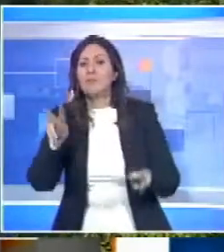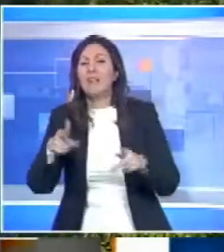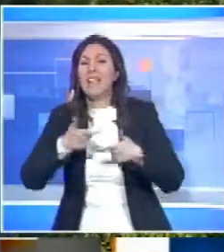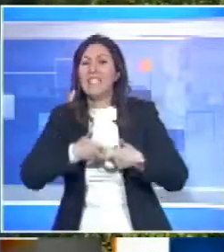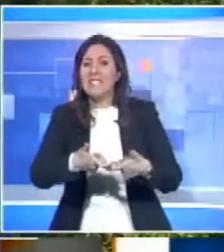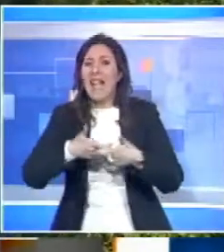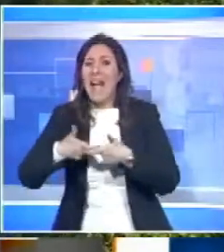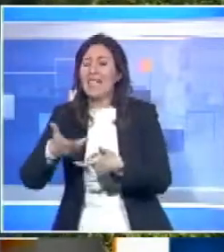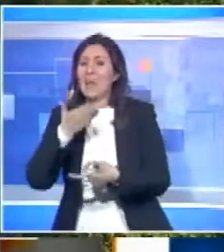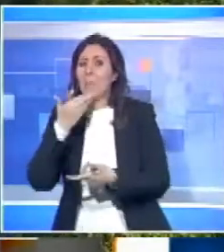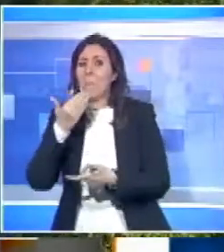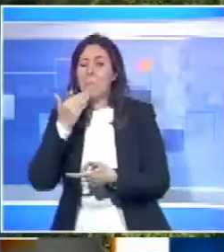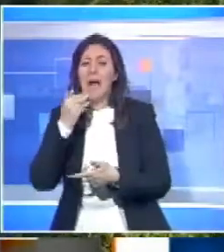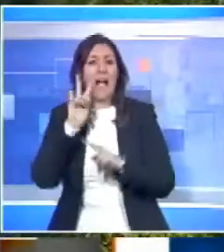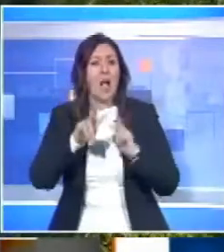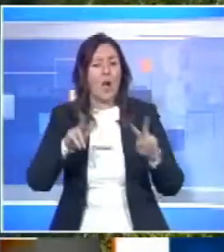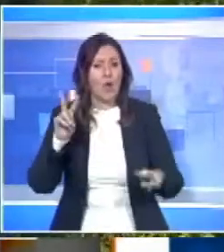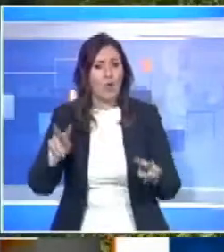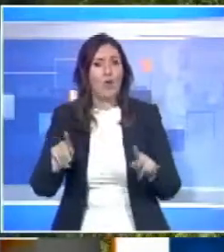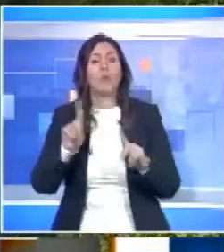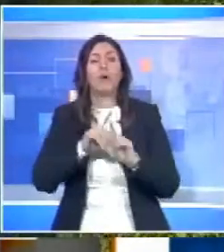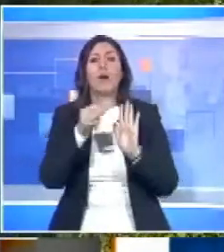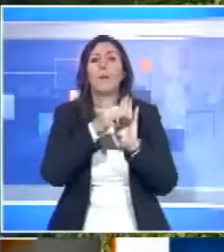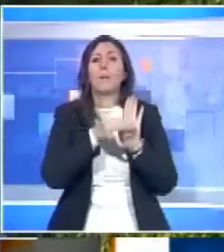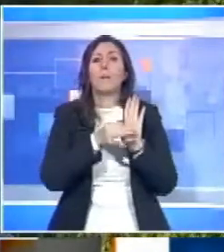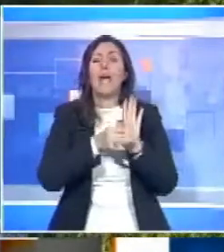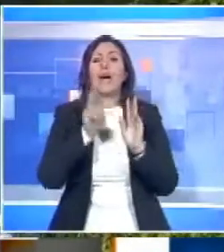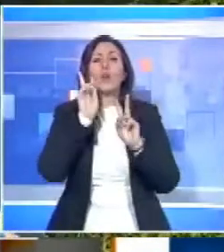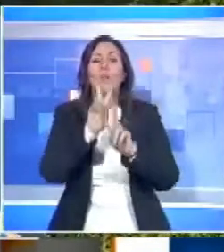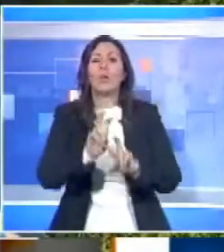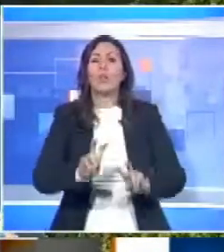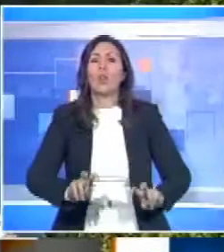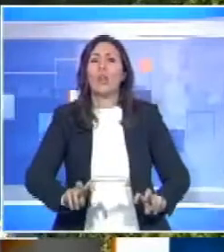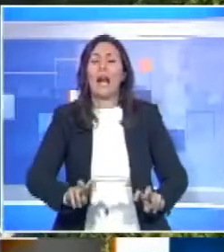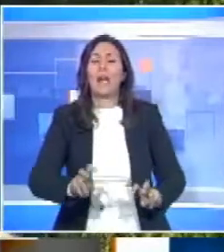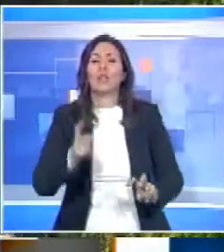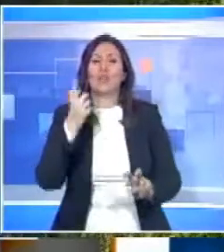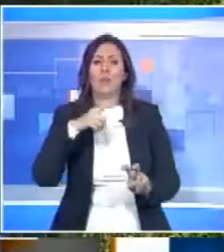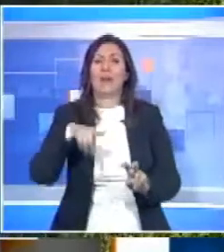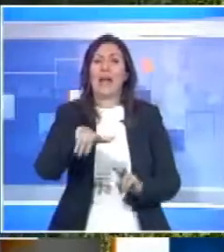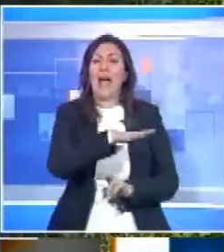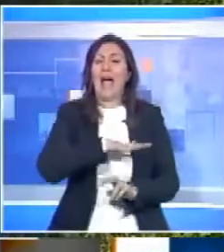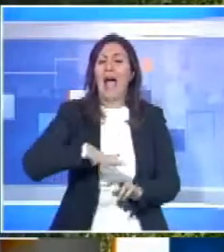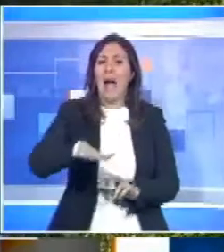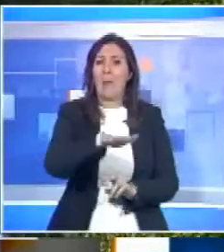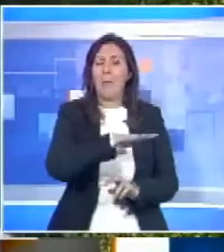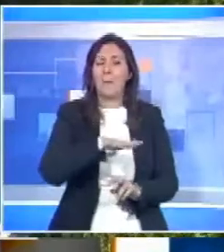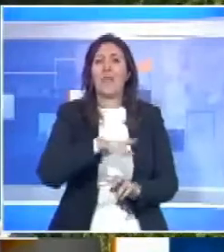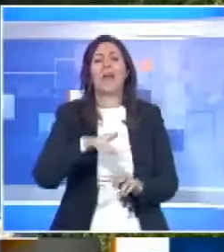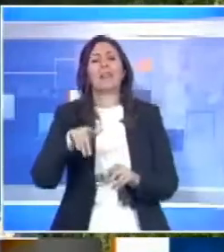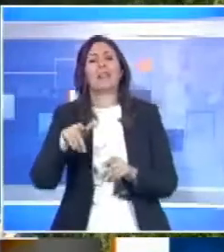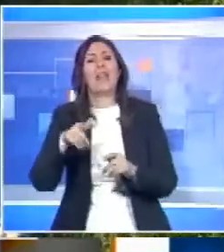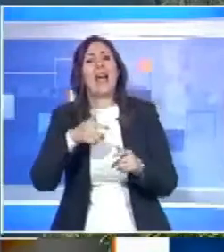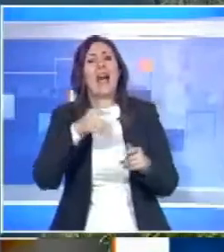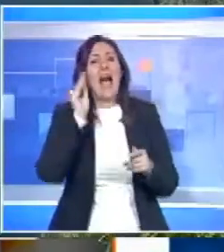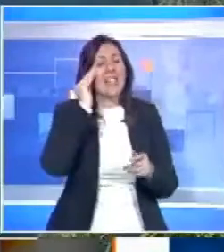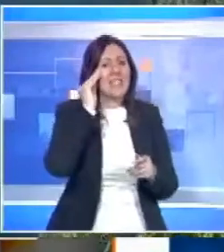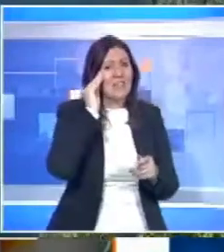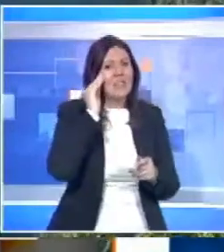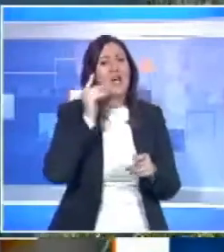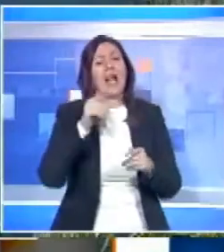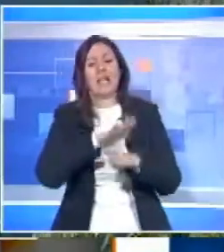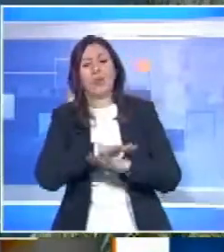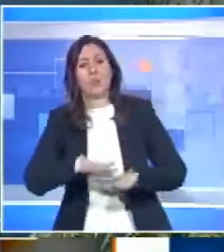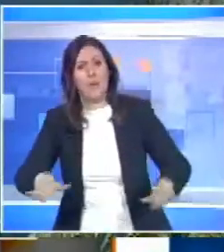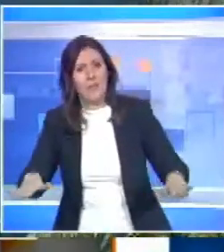che manca e poi soprattutto fare un piano di monitoraggio ambientale per tutti i corpi idrici, superficiali, artificiali. Quindi tutta